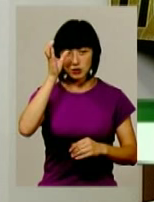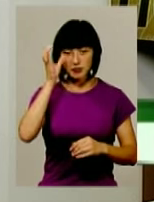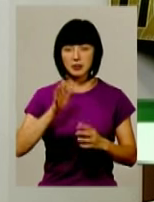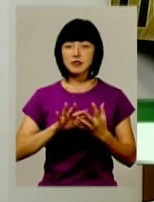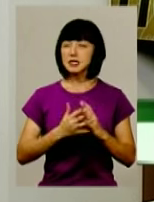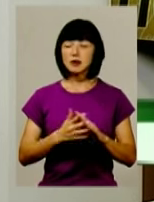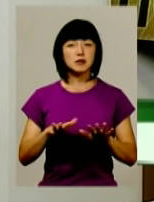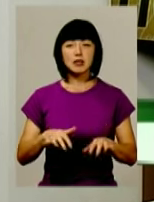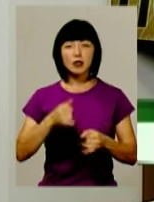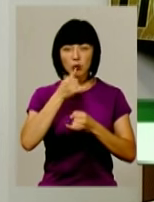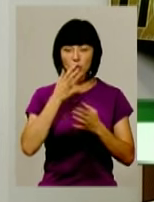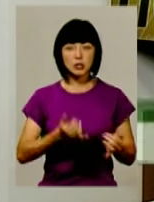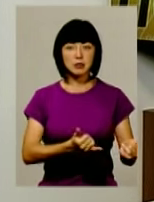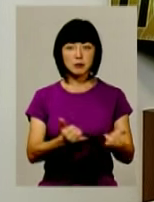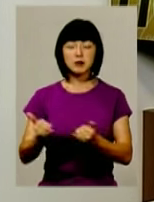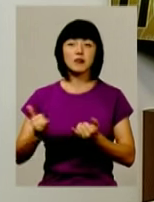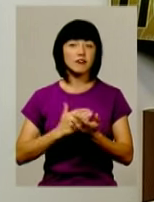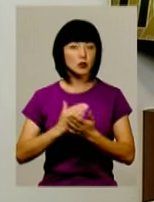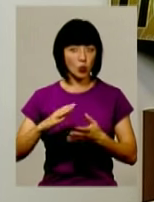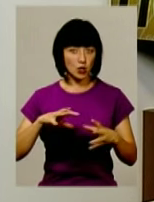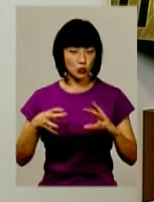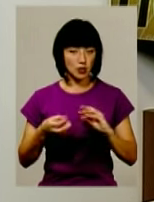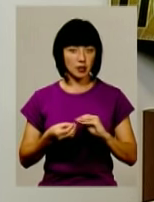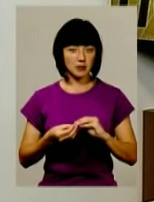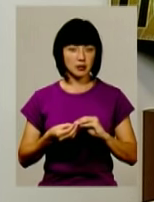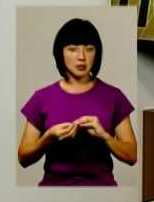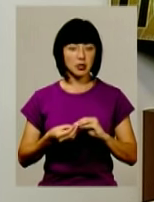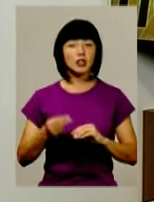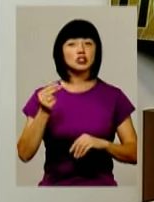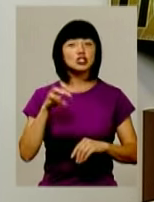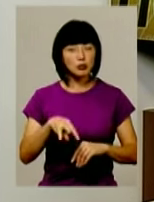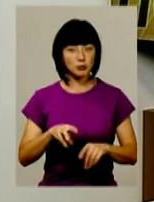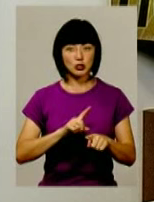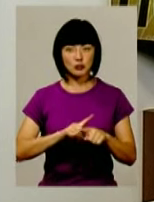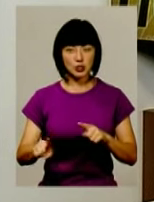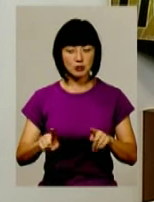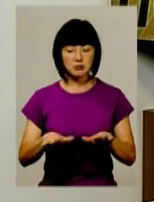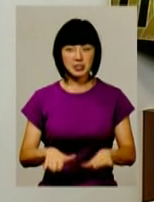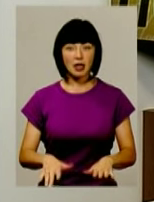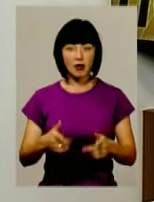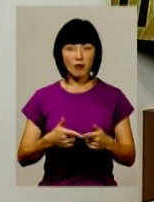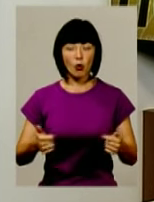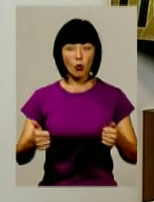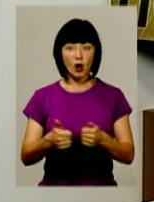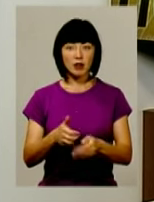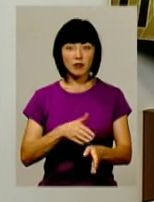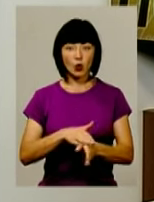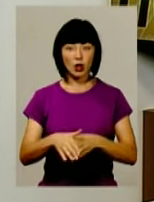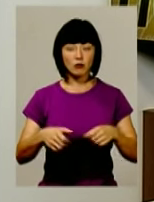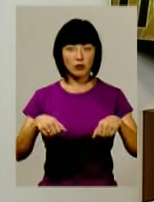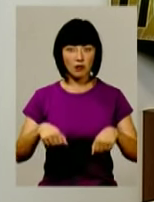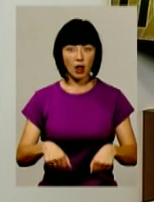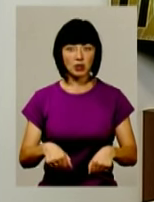місцевості, не може забезпечити високу результативність. Тому чим швидше місцеві органи виконавчої влади,